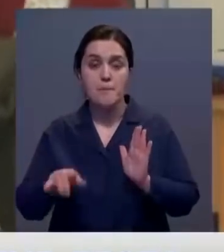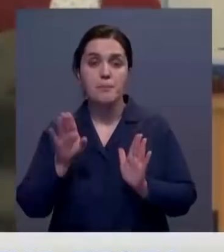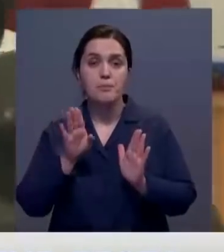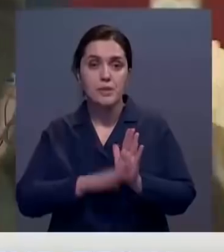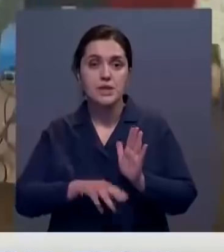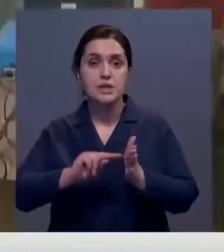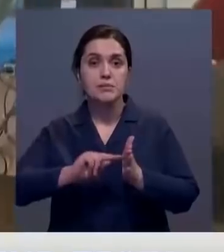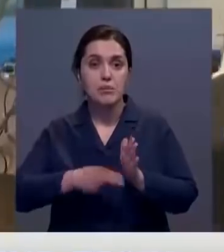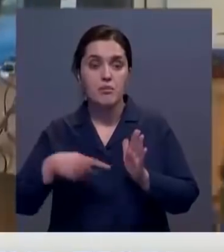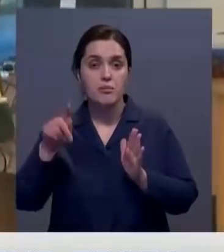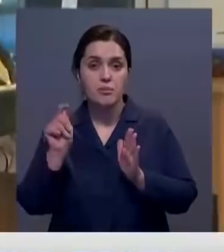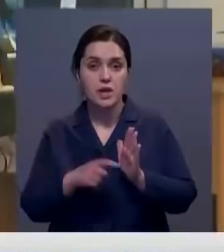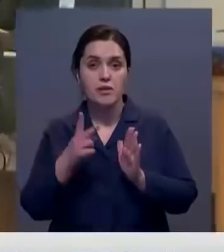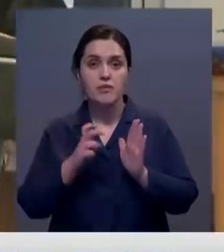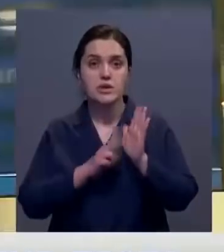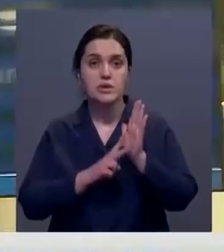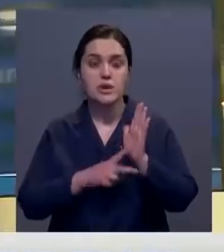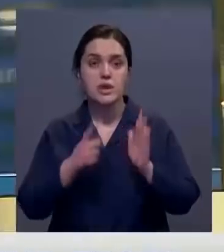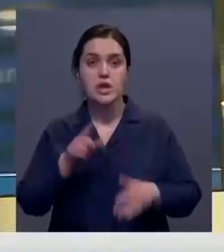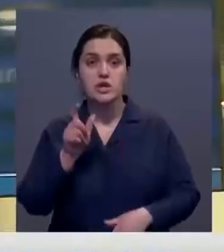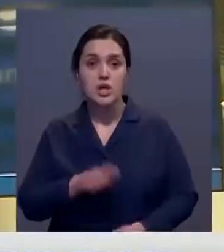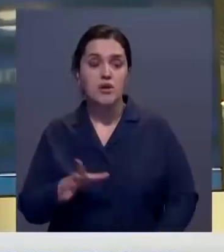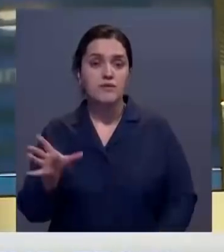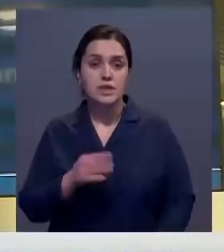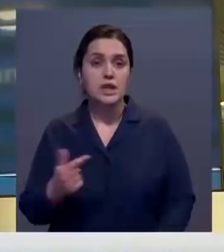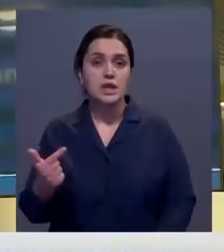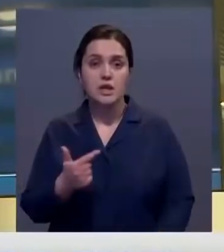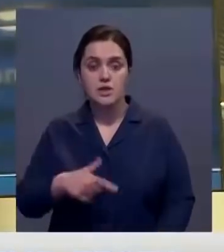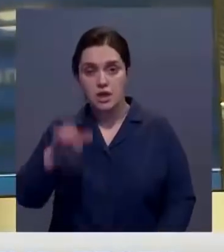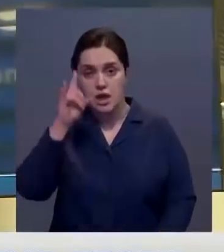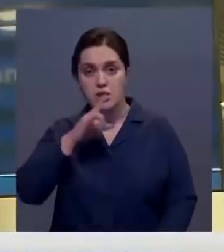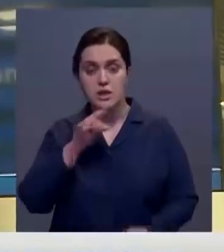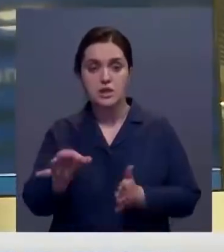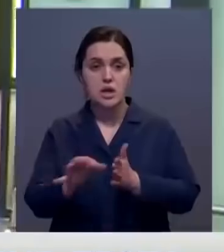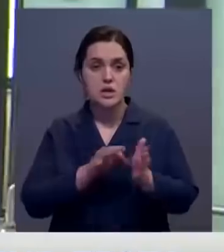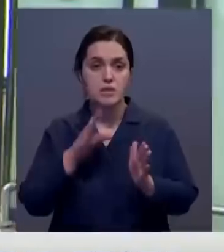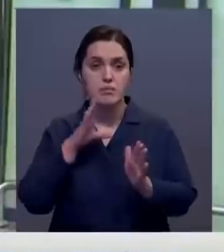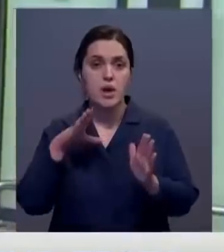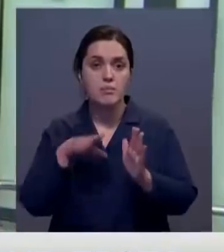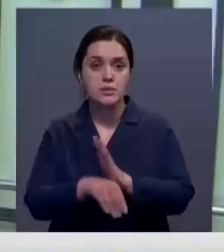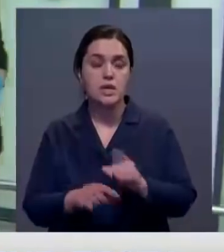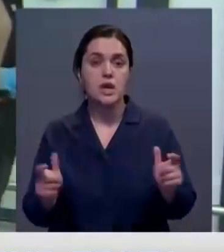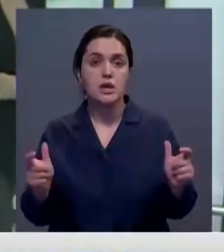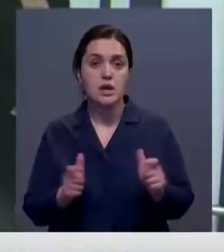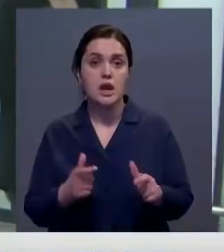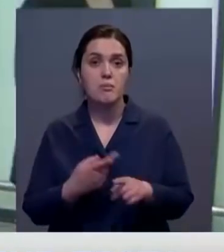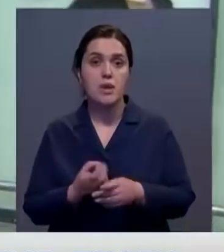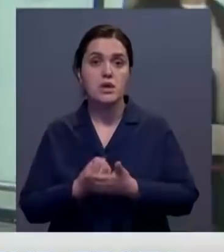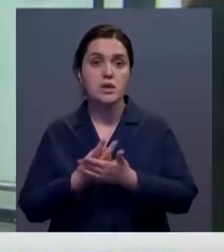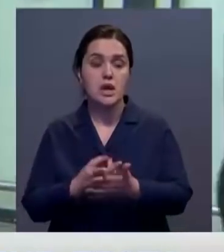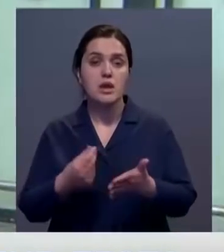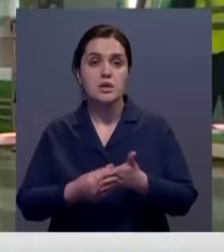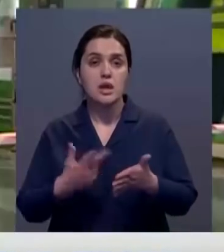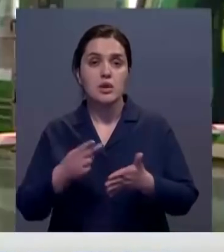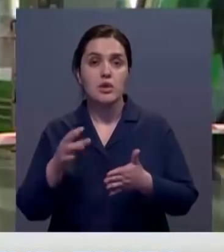без актуальных справок прибыл 271 человек. Все они граждане Казахстана. Их сразу поместили в карантинные стационары